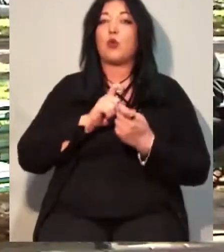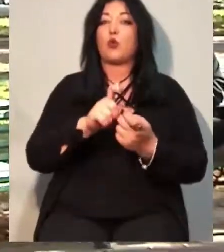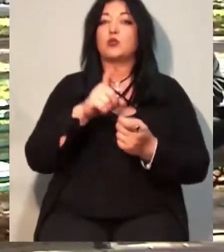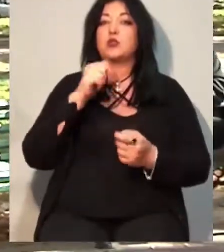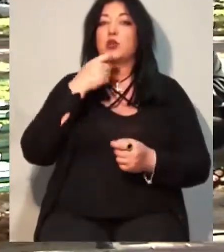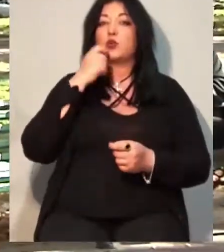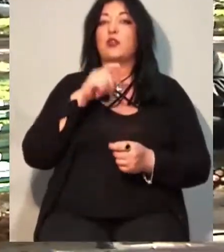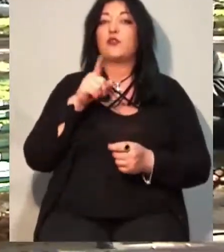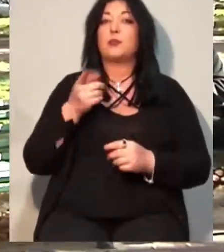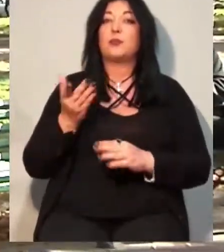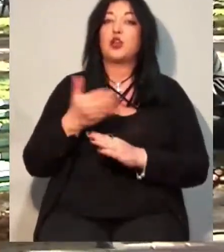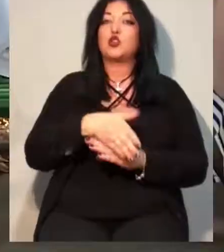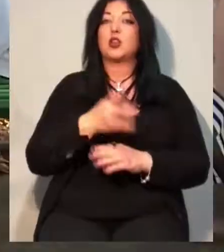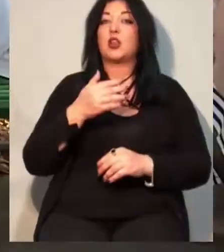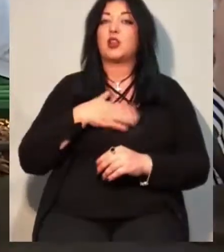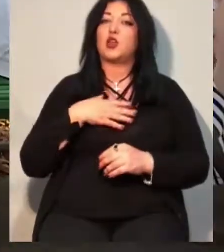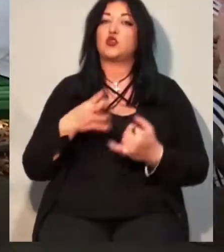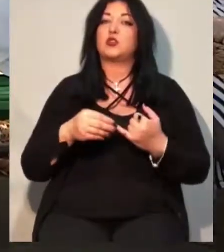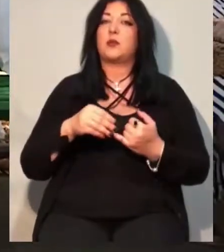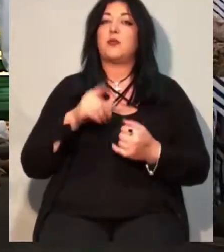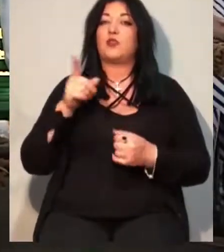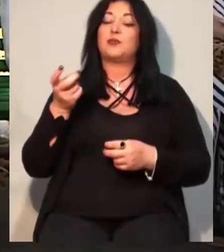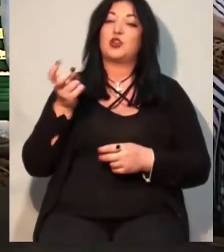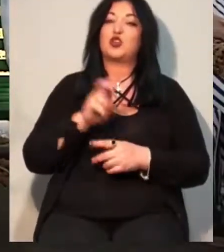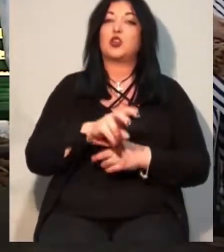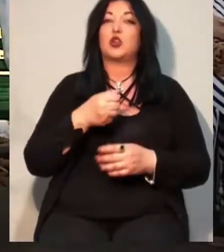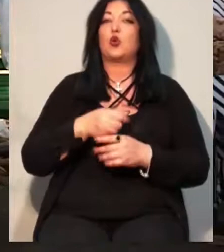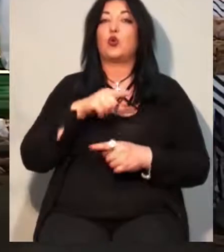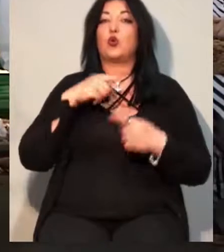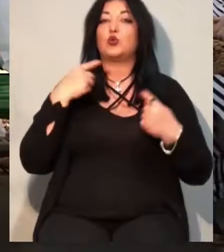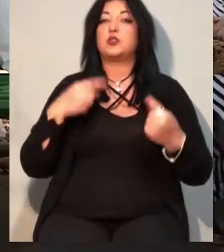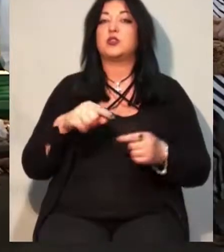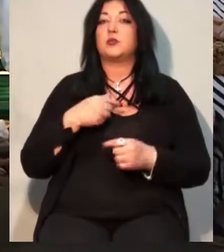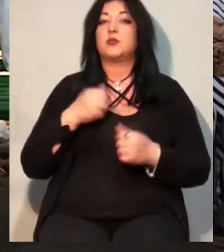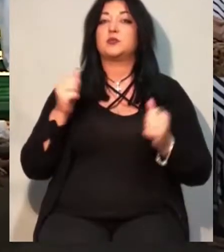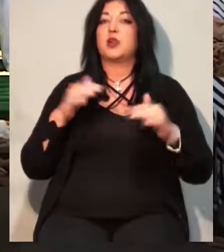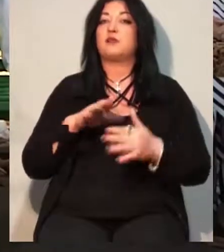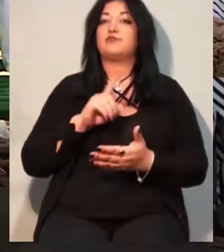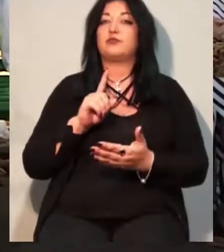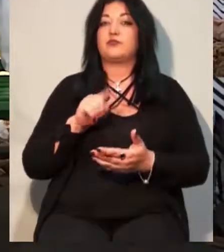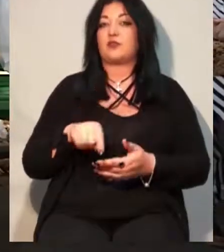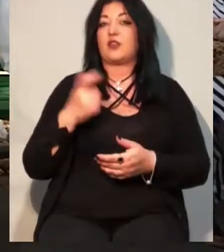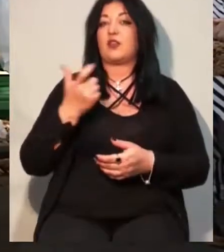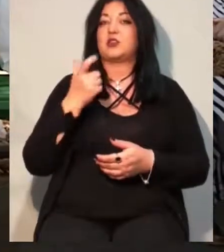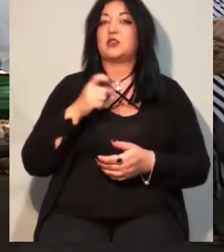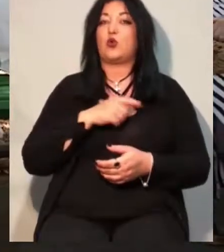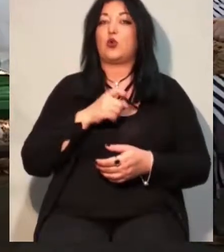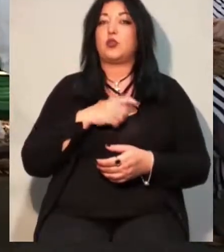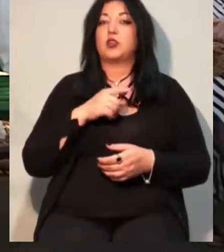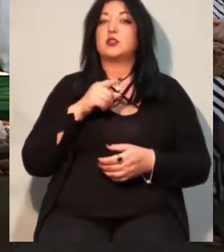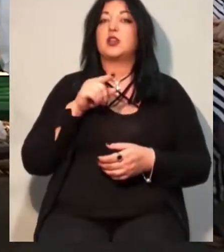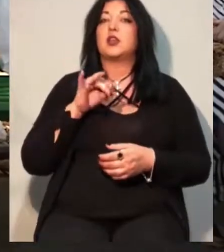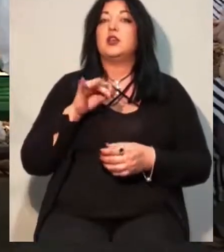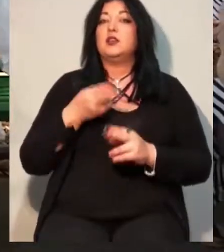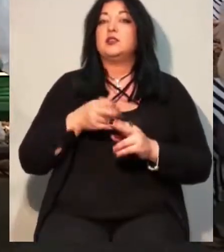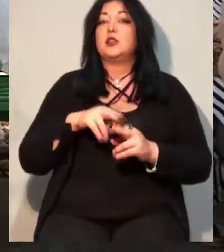прийшли на нашу землю, не ми прийшли до Росії. Ми збираємося тут, в власне в Одесі і в багатьох інших містах України, їх вже перелічували, це